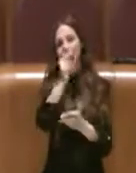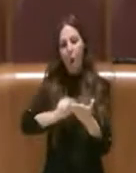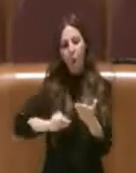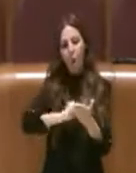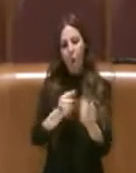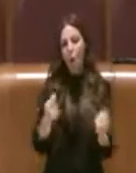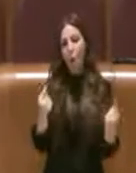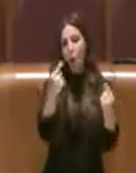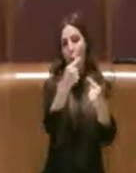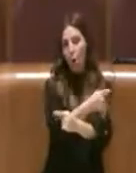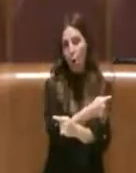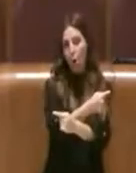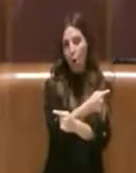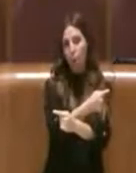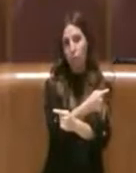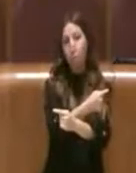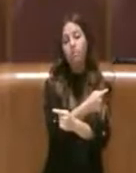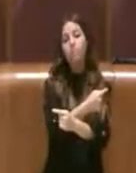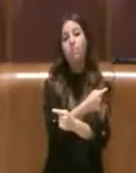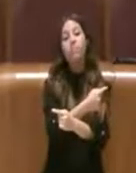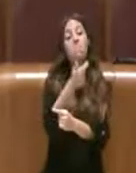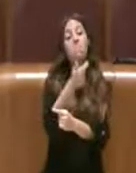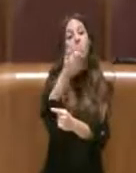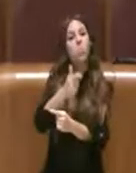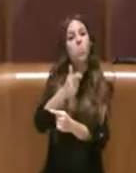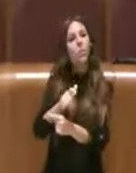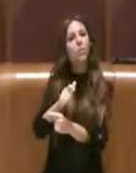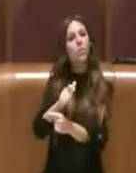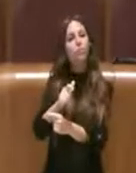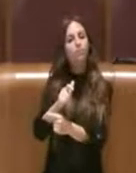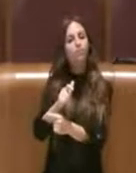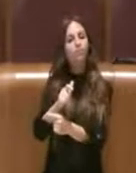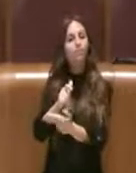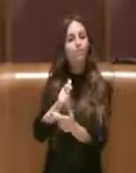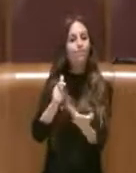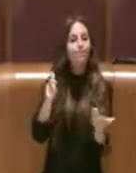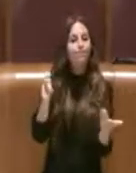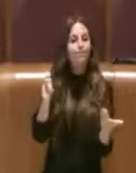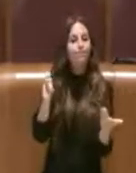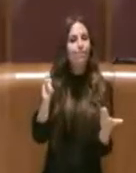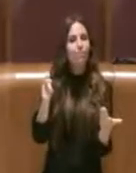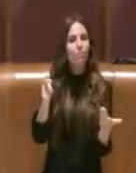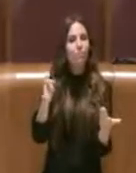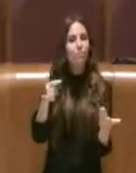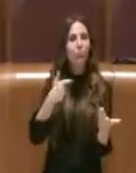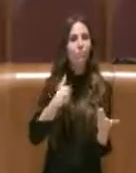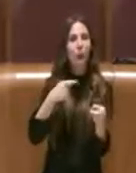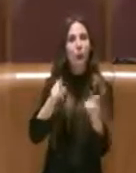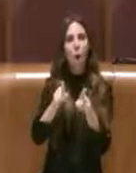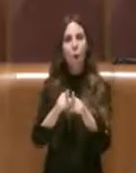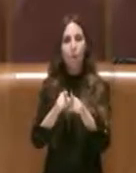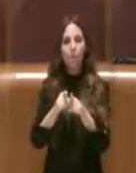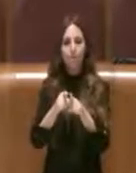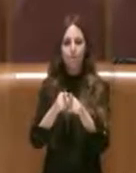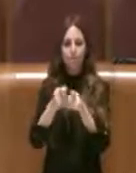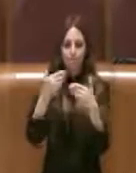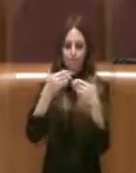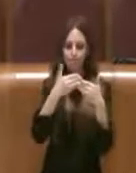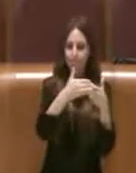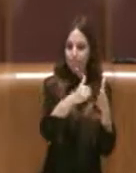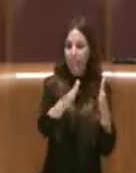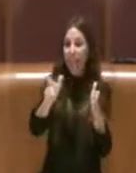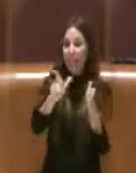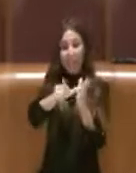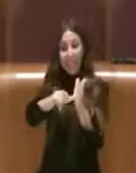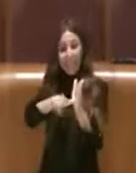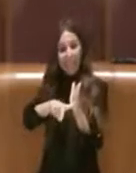perché comunque vediamo un ampio raggio riguardo i tempi